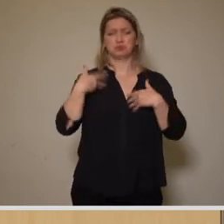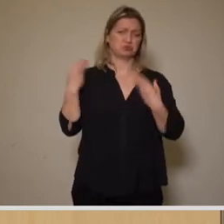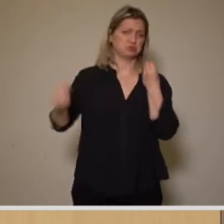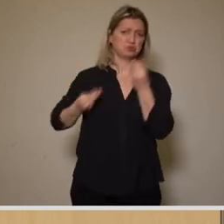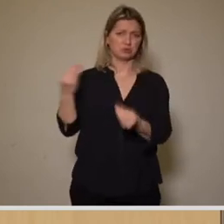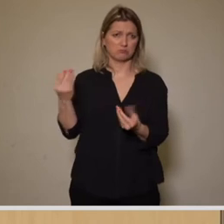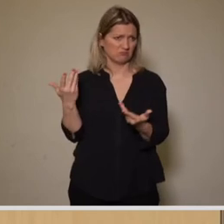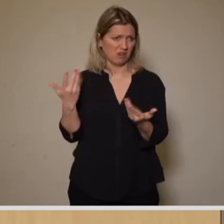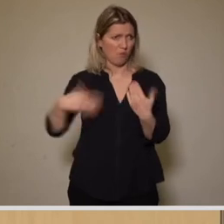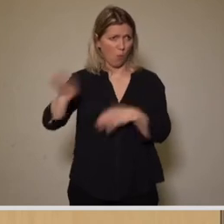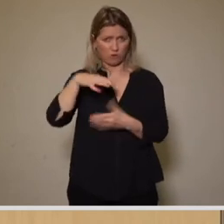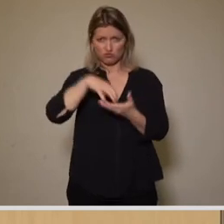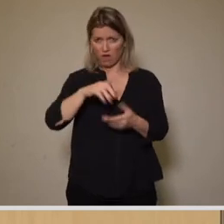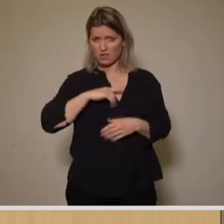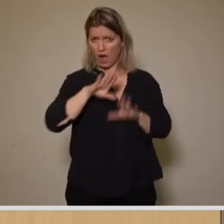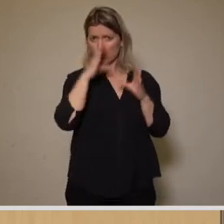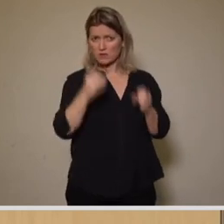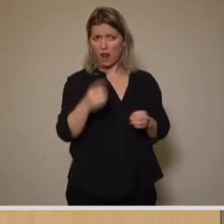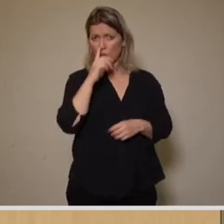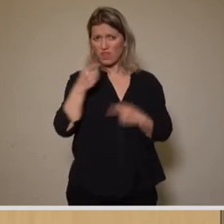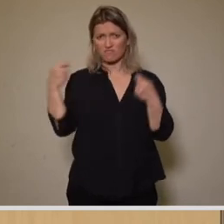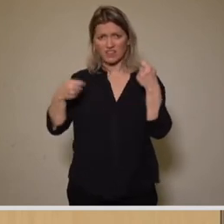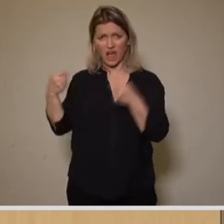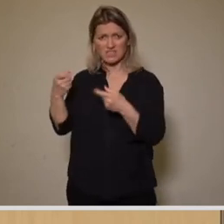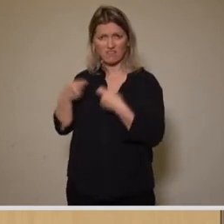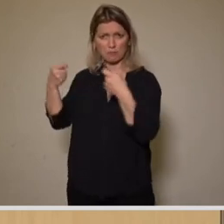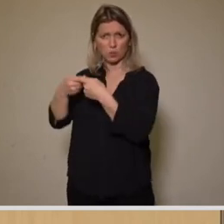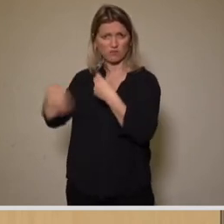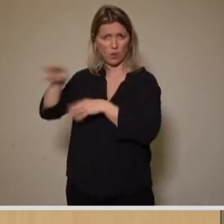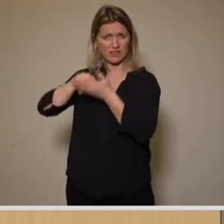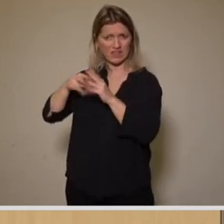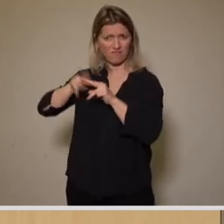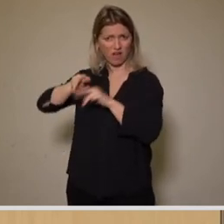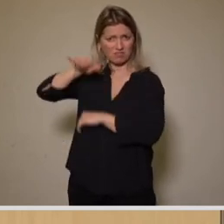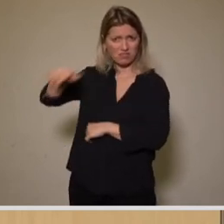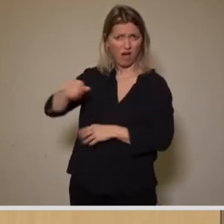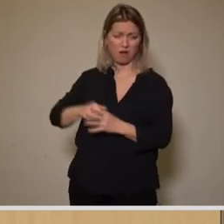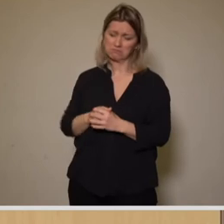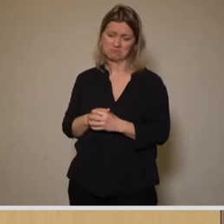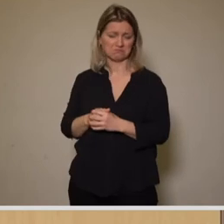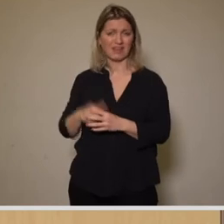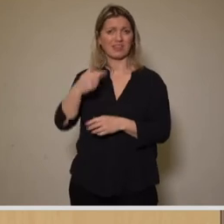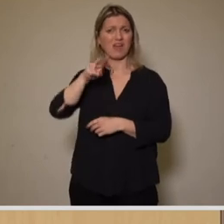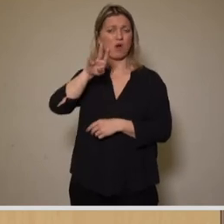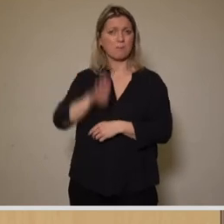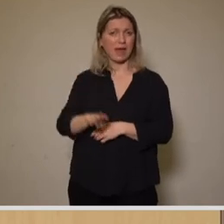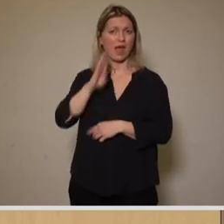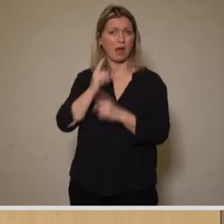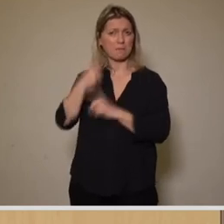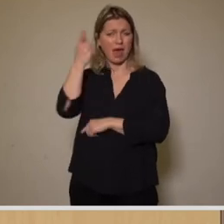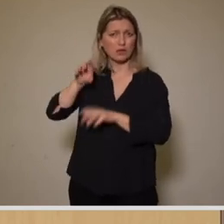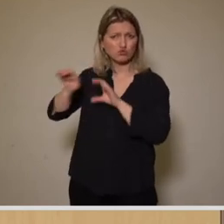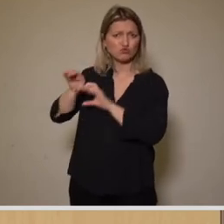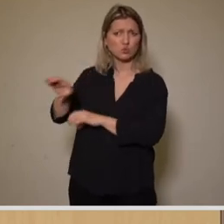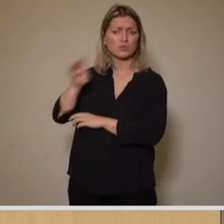Zeit weder im städtischen Haushalt noch im Finanzverbund der technischen Werke geben. Stichwort höhere Zuschüsse an DVB und die geringere Gewinnmarge.